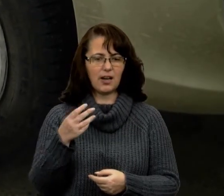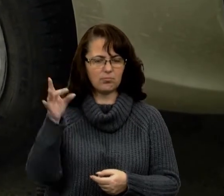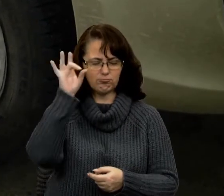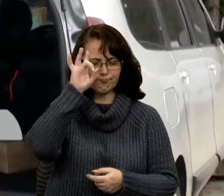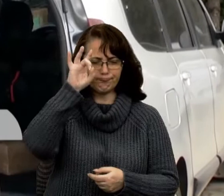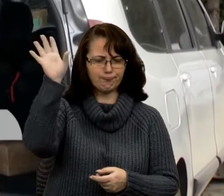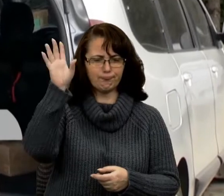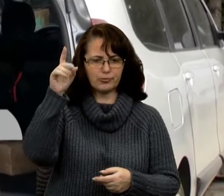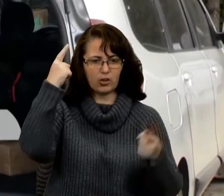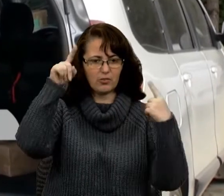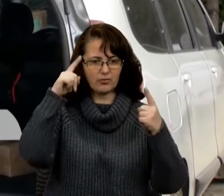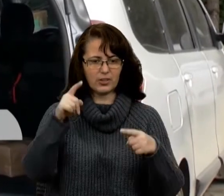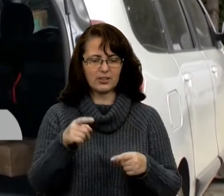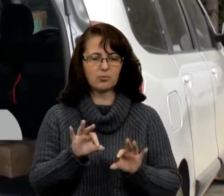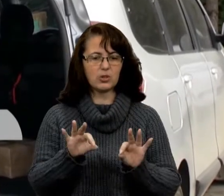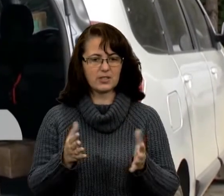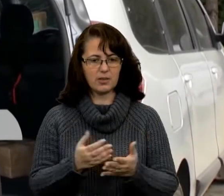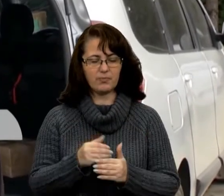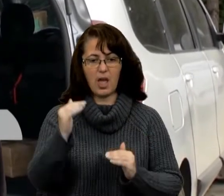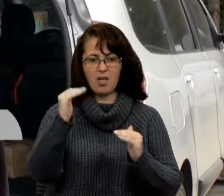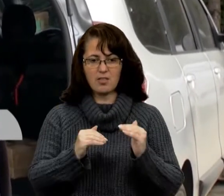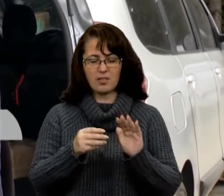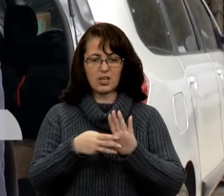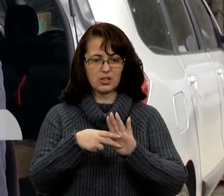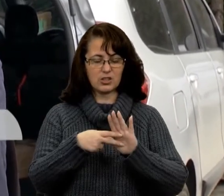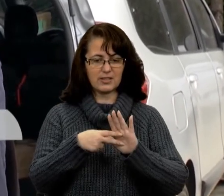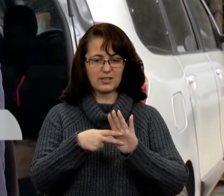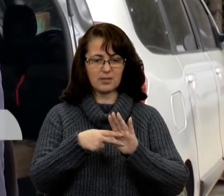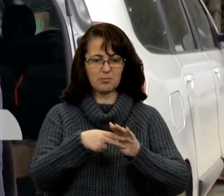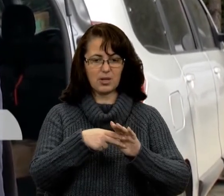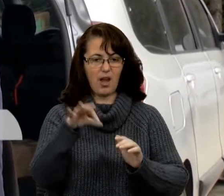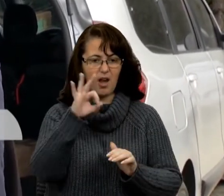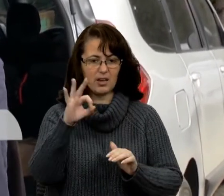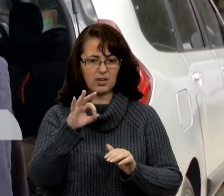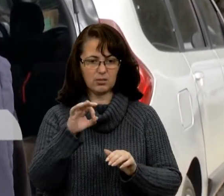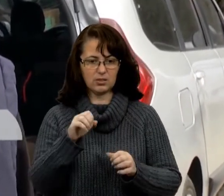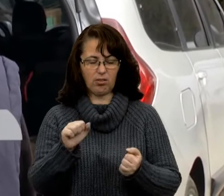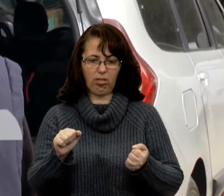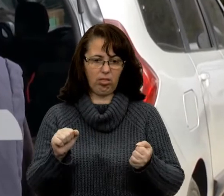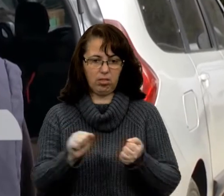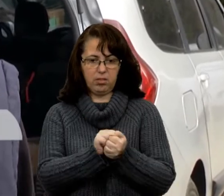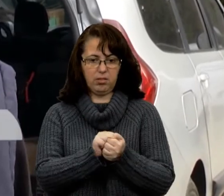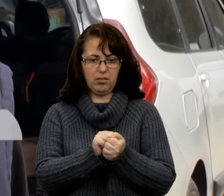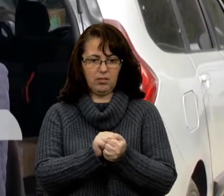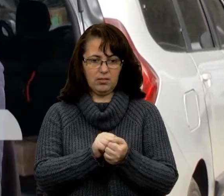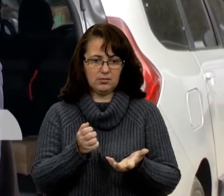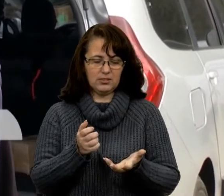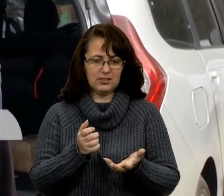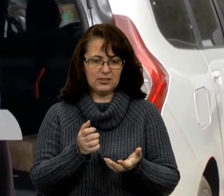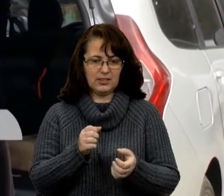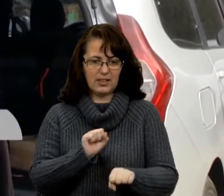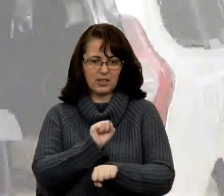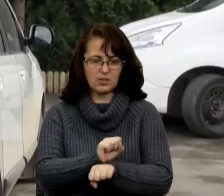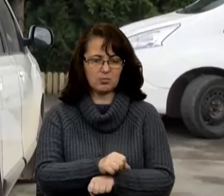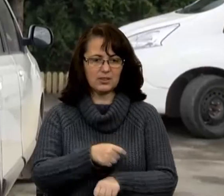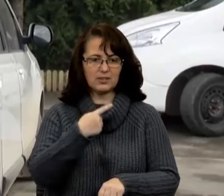автоекспертом. Нижче 7 градусів вона добіє і вона не гальмує. І гальмівний шлях стає набагато більший,